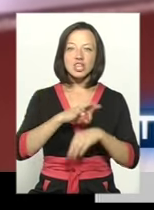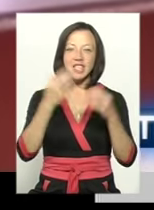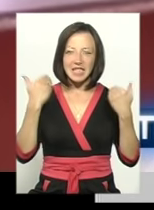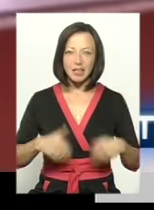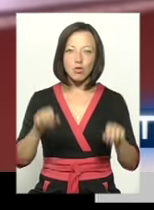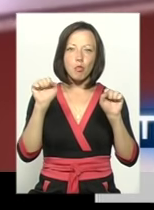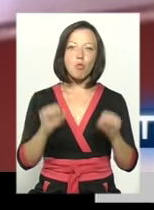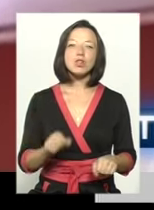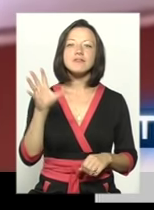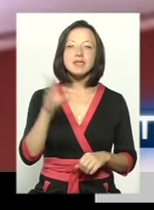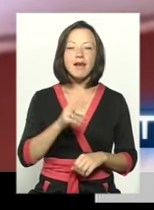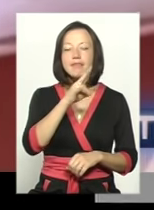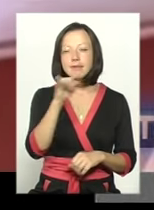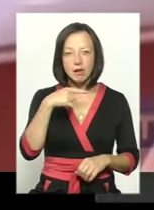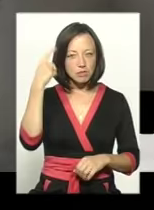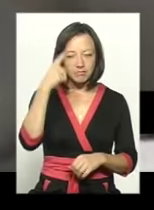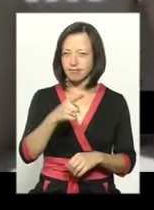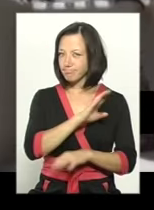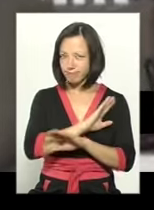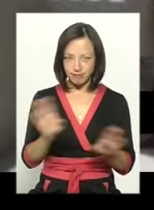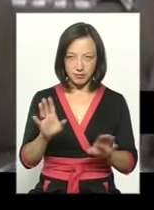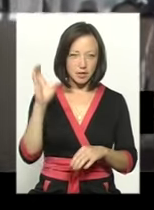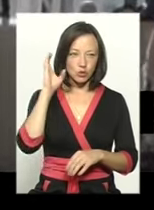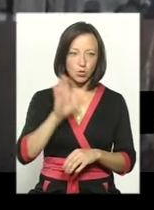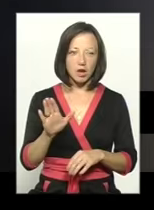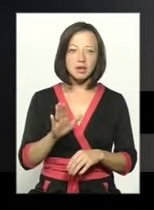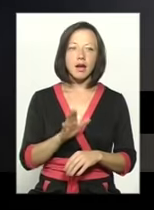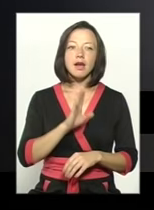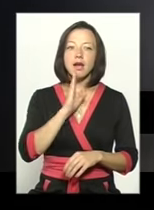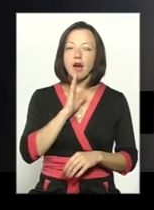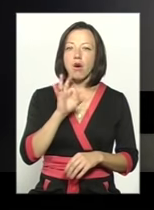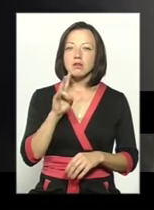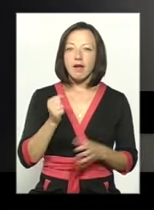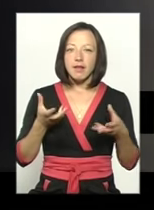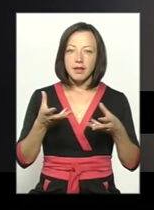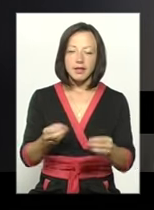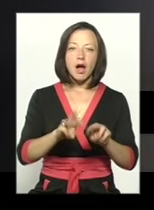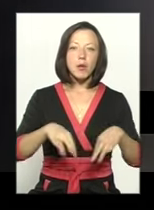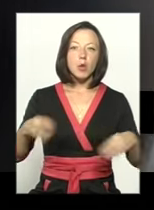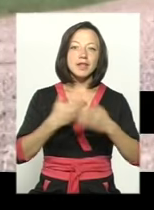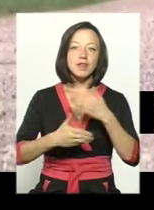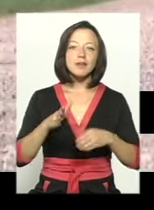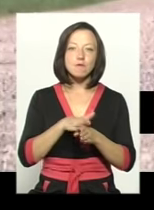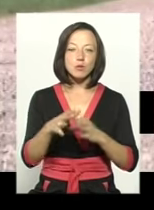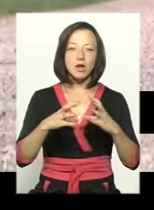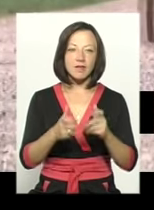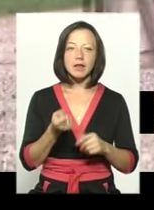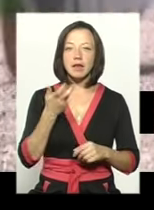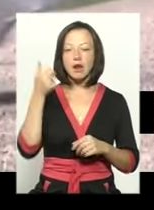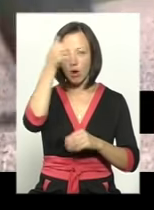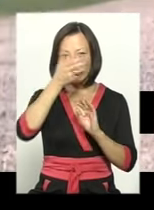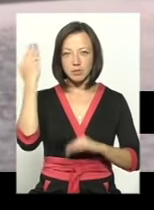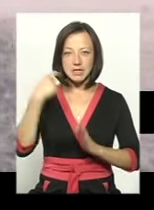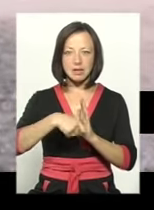Ні, каже голова, не слухайте її. Оксана Мастерс надихає мільйони інвалідів у всьому світі. Кілька років тому чемпіонка